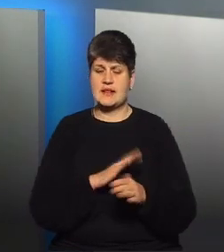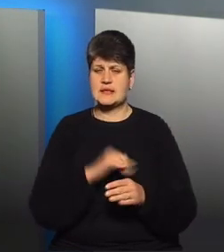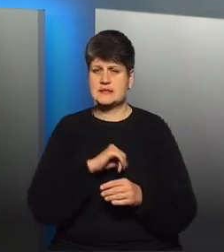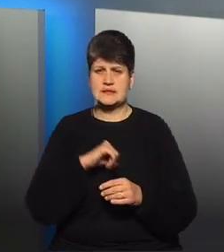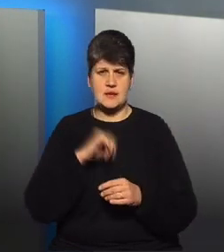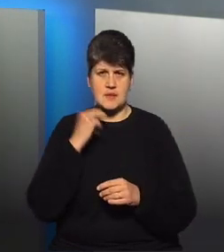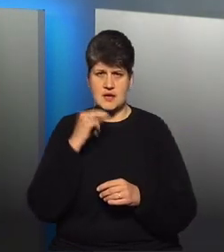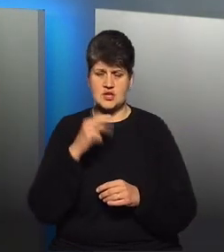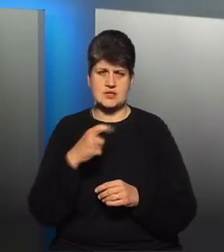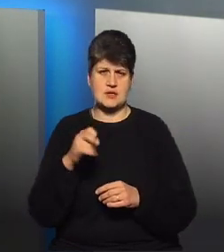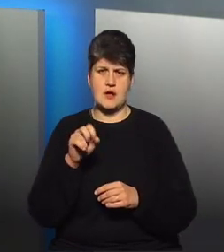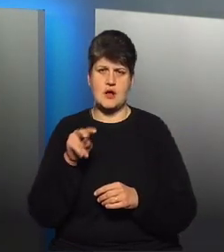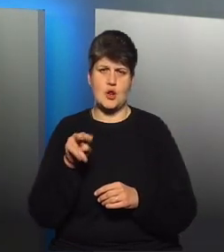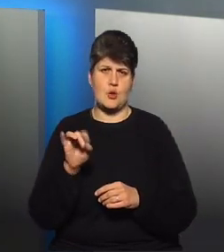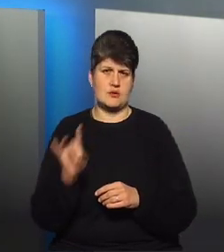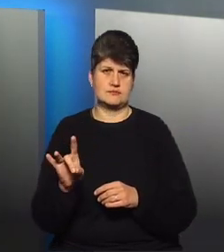хлору досягається.